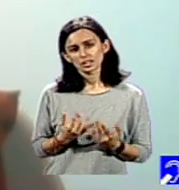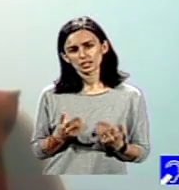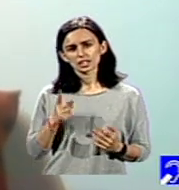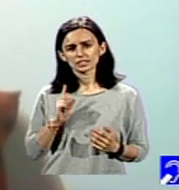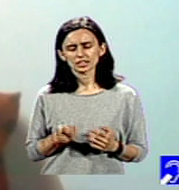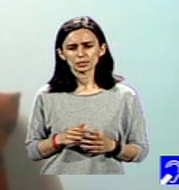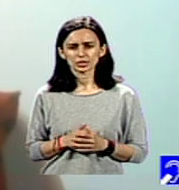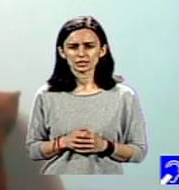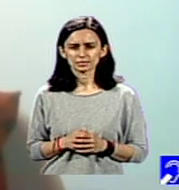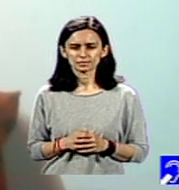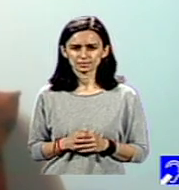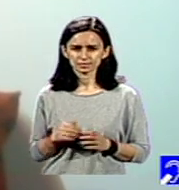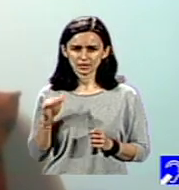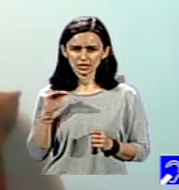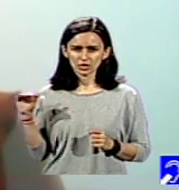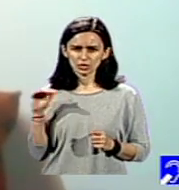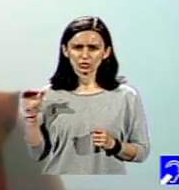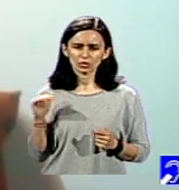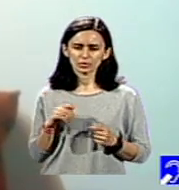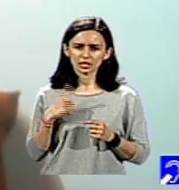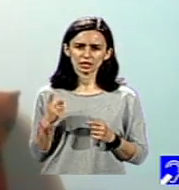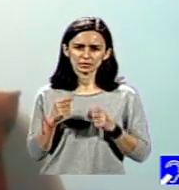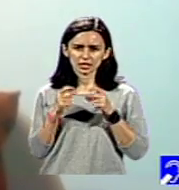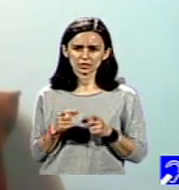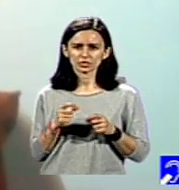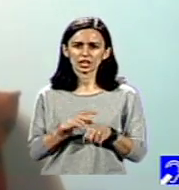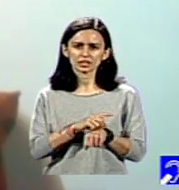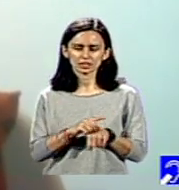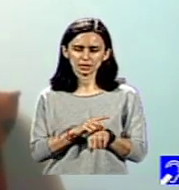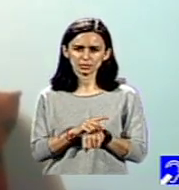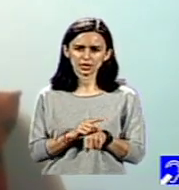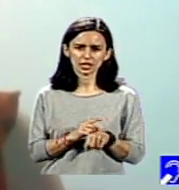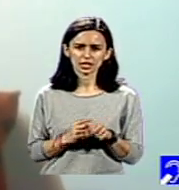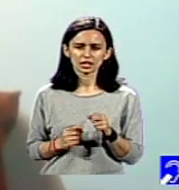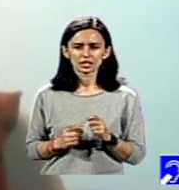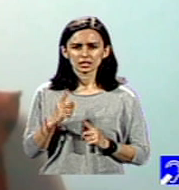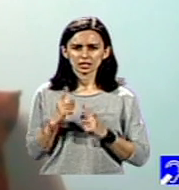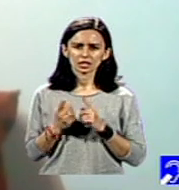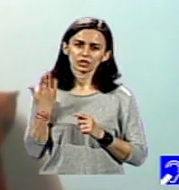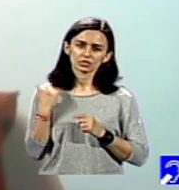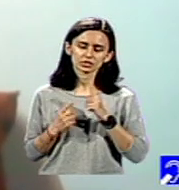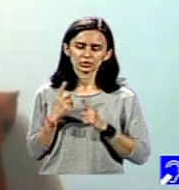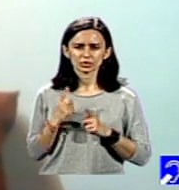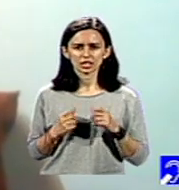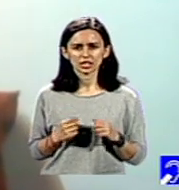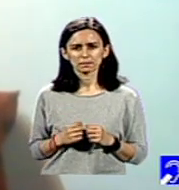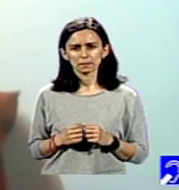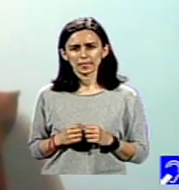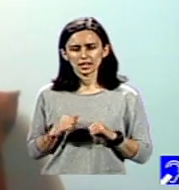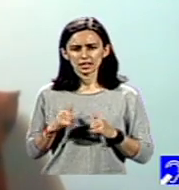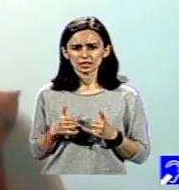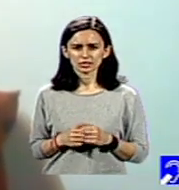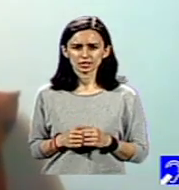Adică un copil pus la izolare, temporar, în caz că au avut loc anumite incidente. Pe de altă parte,